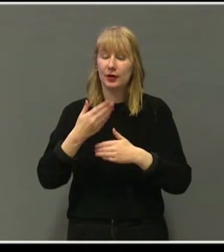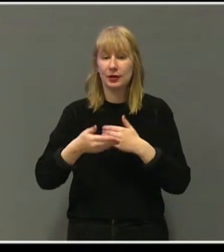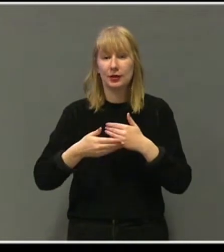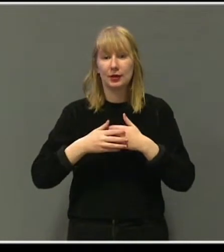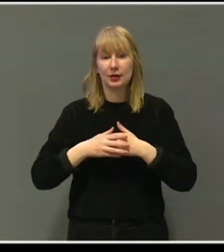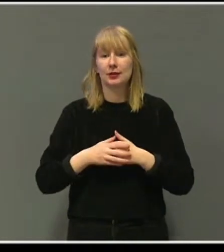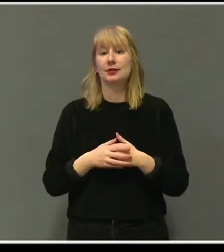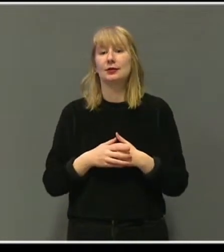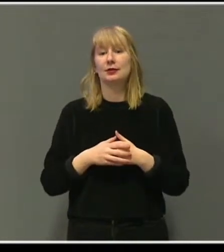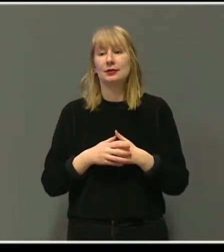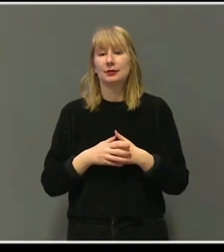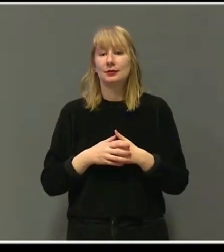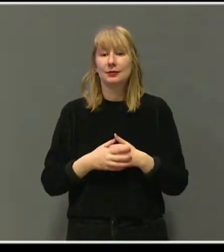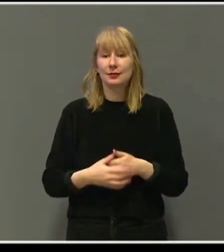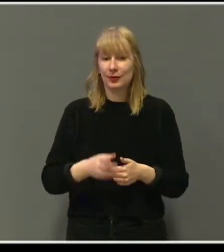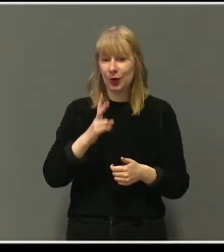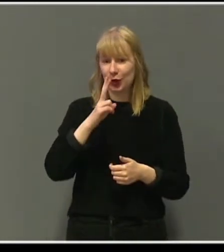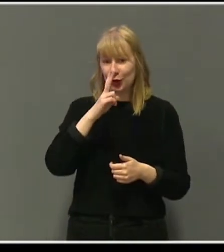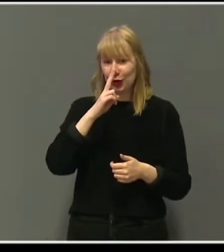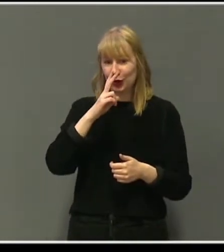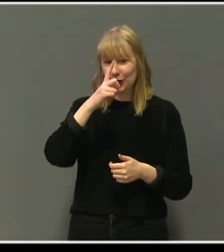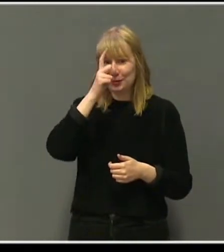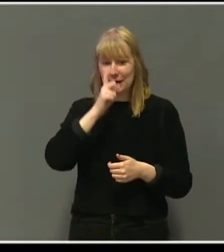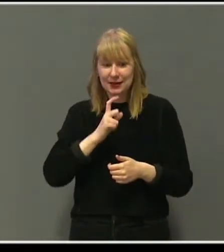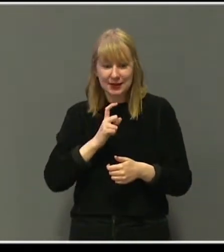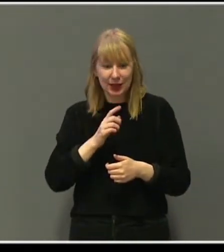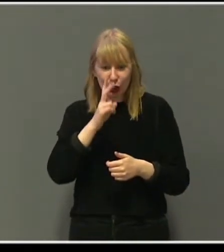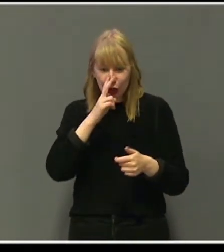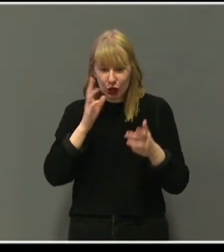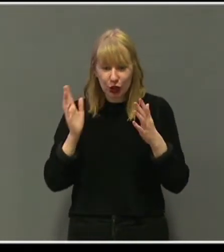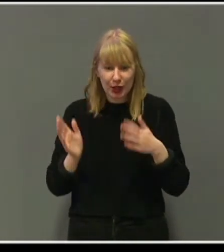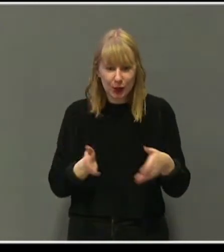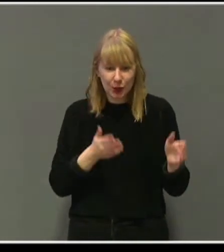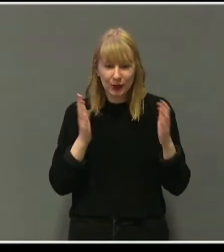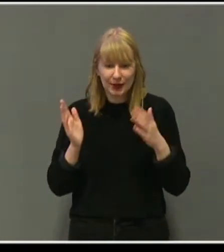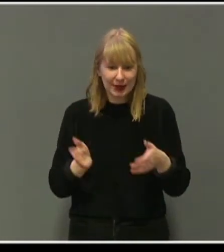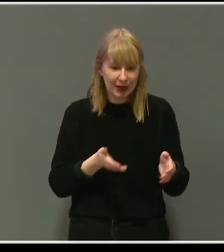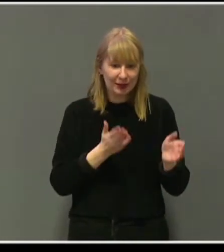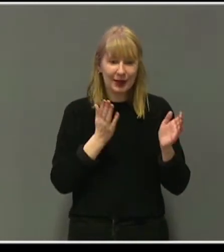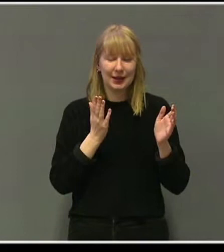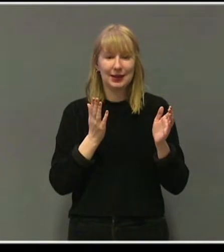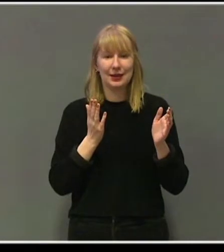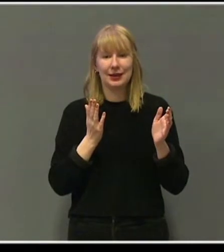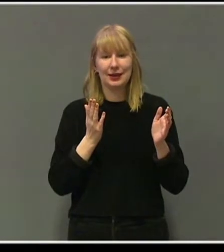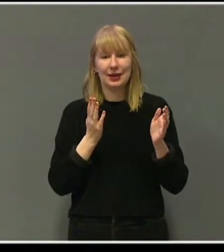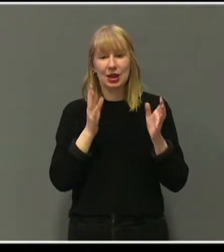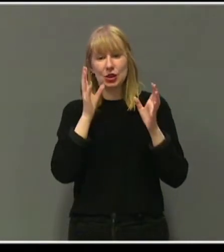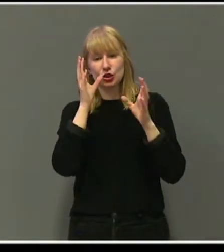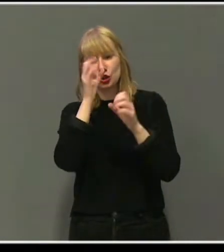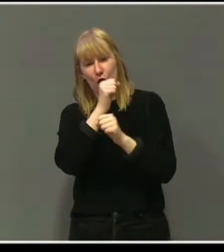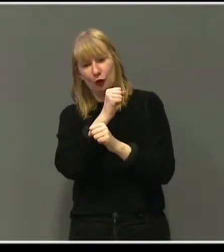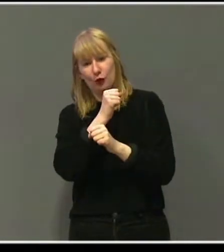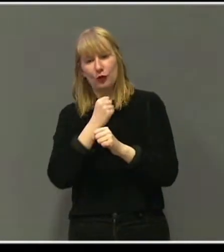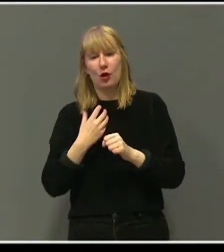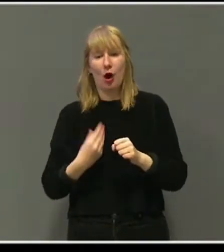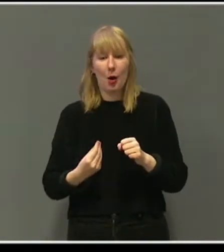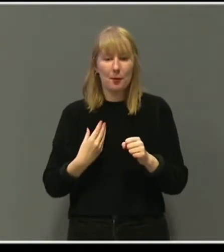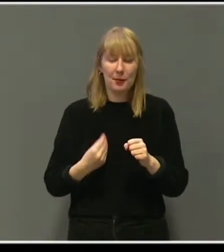menneske skulle finne sin plass. Nye rutiner skulle innføres. Søvn og amming.